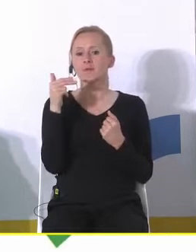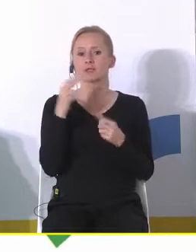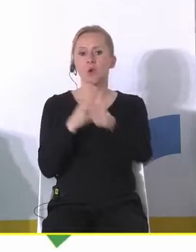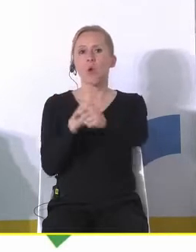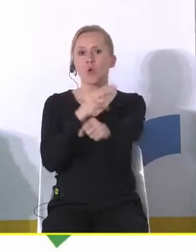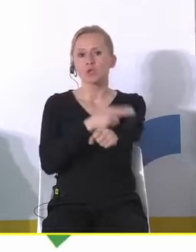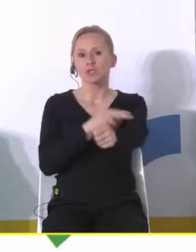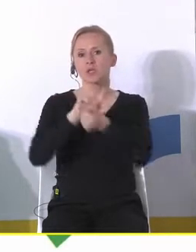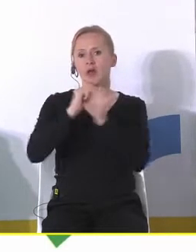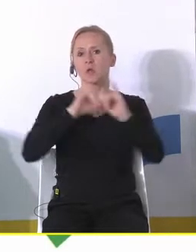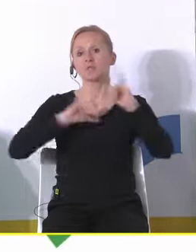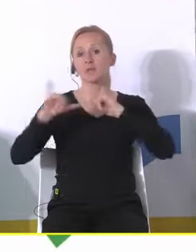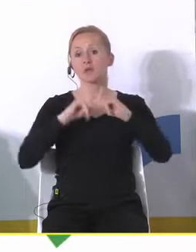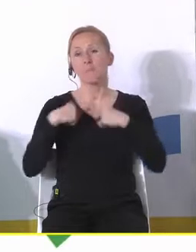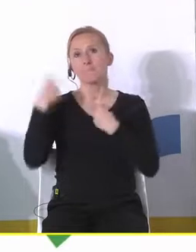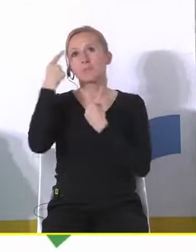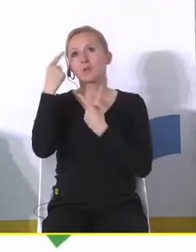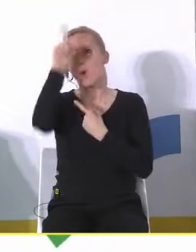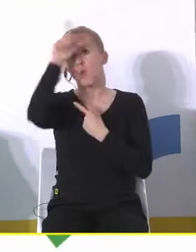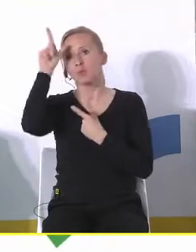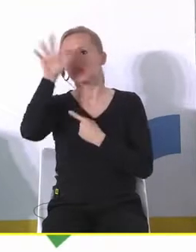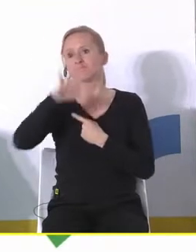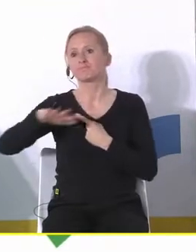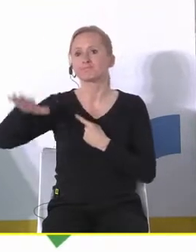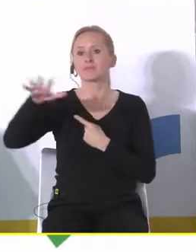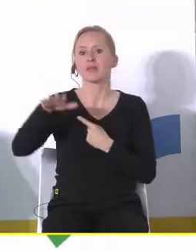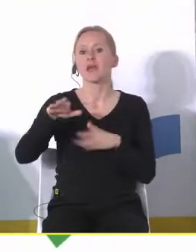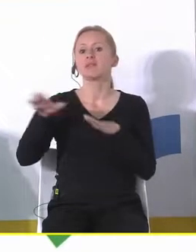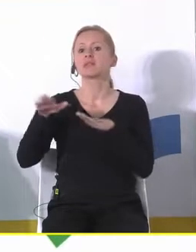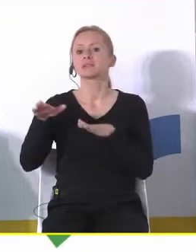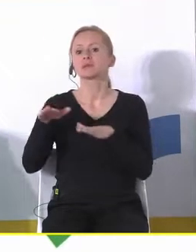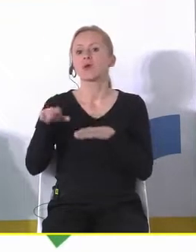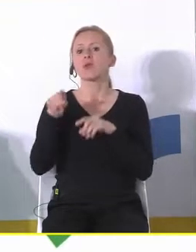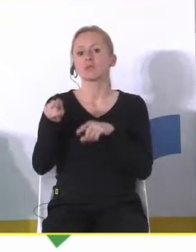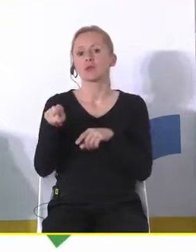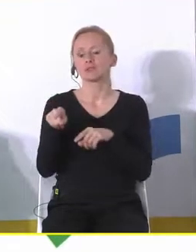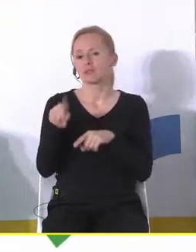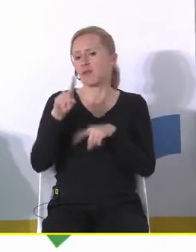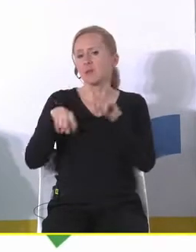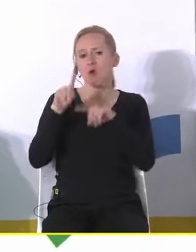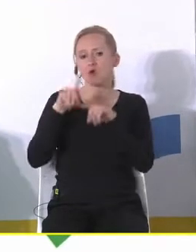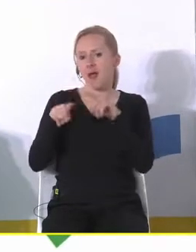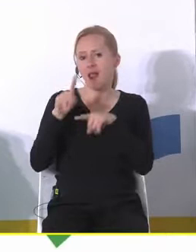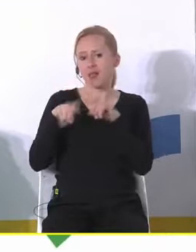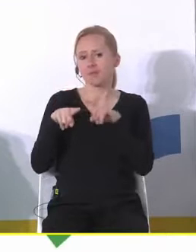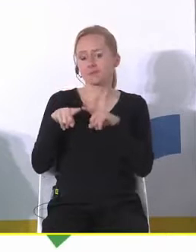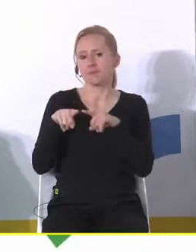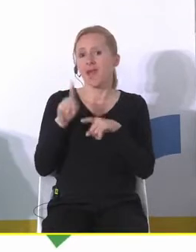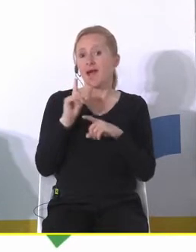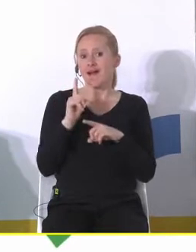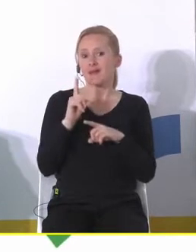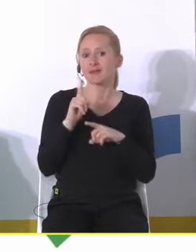urzędnicy czy samorządowcy myślą o mieszkańcach o ludziach którzy mieszkają w danym miejscu i jakby to jest absolutnie oczywiste i uprawnione